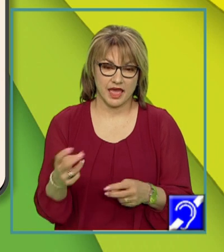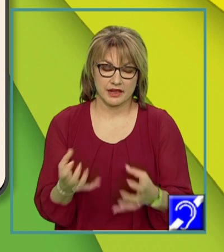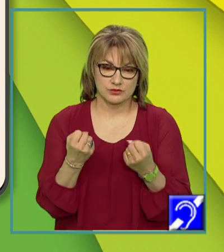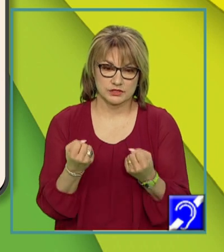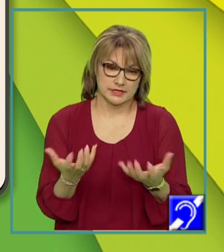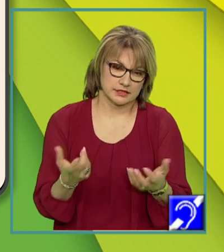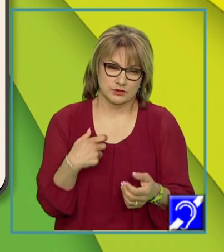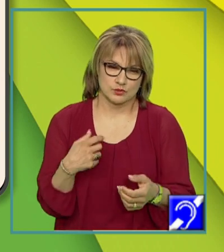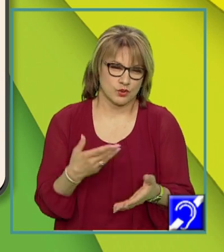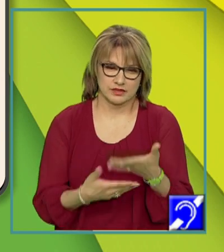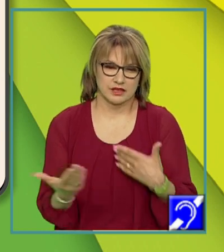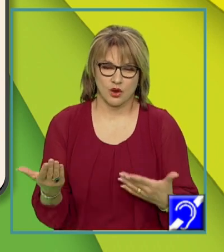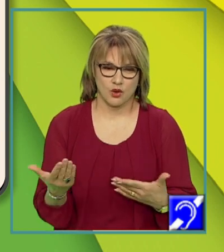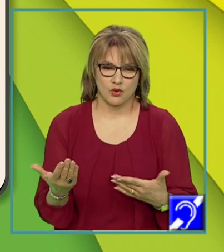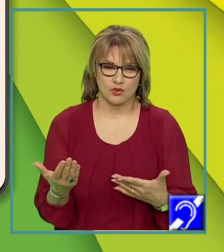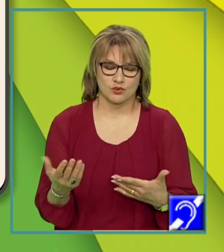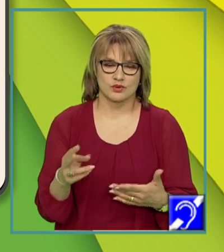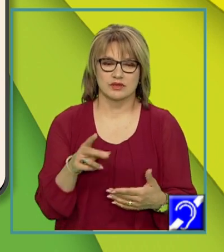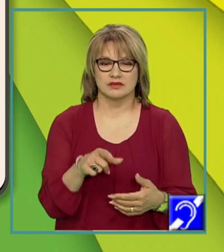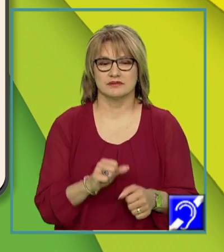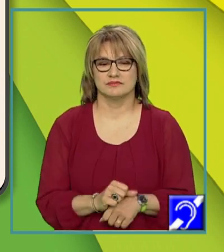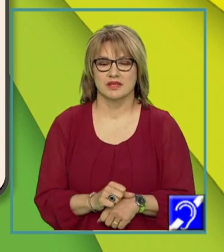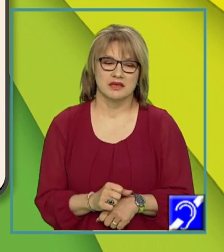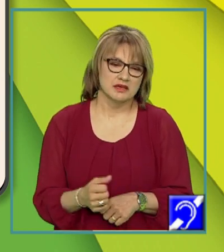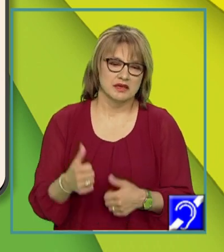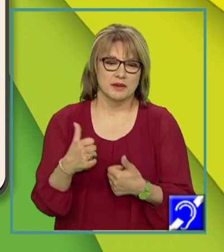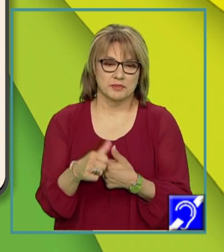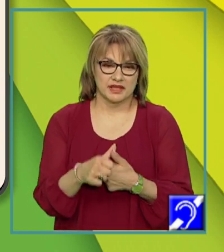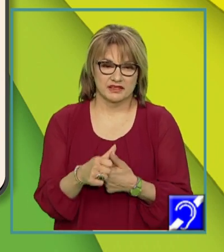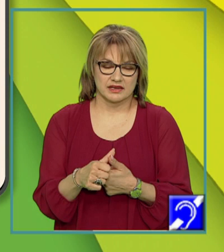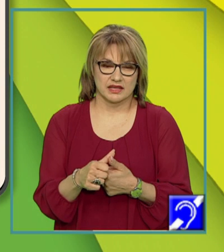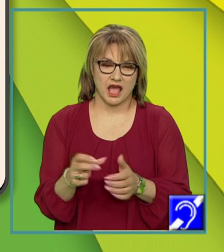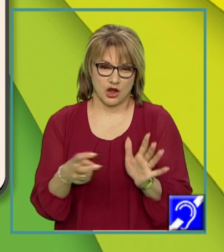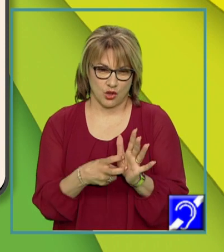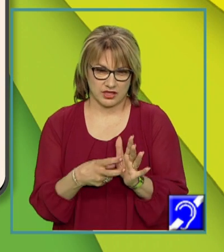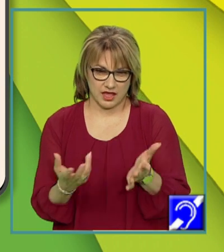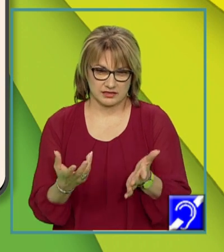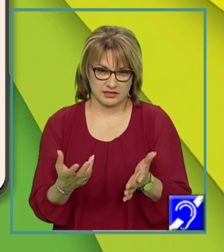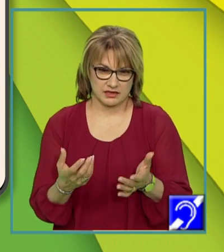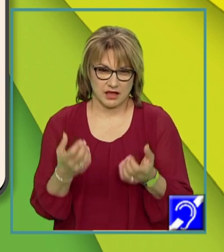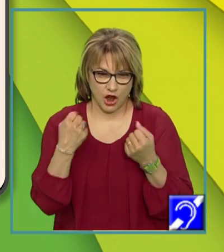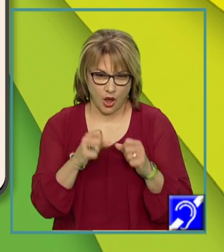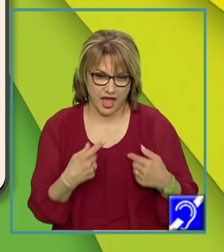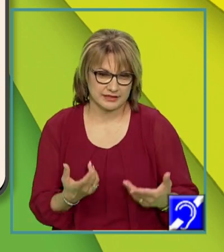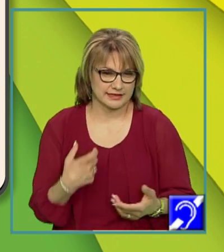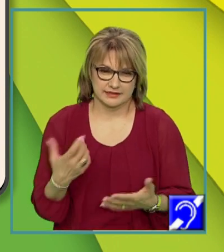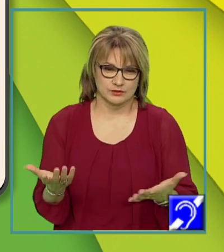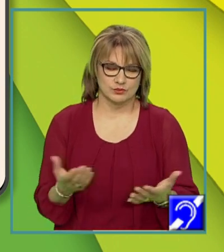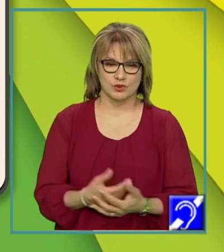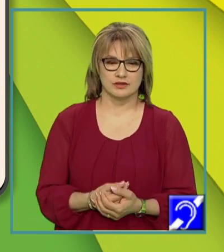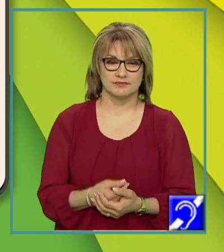Nu putem înlocui dragilor cu verbul a nota. Prietenia notează loialitate. Așadar, în aceste exemple,